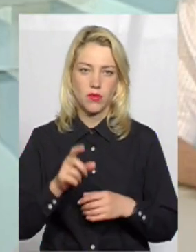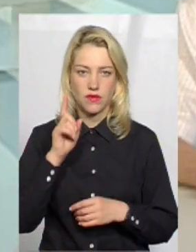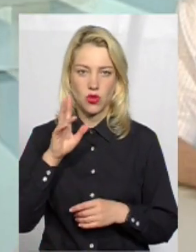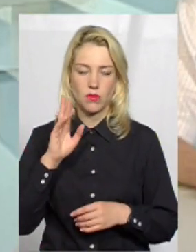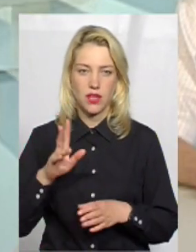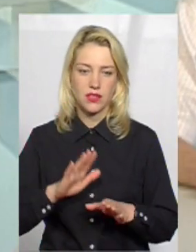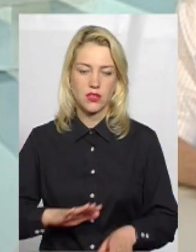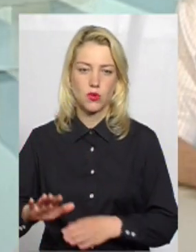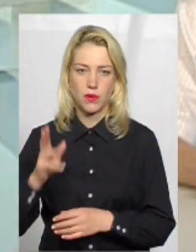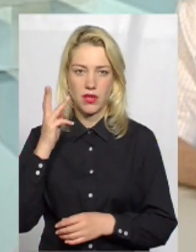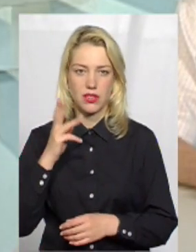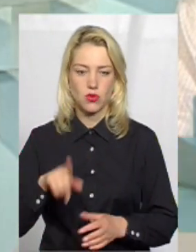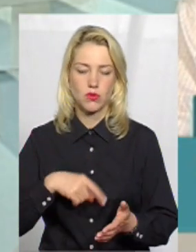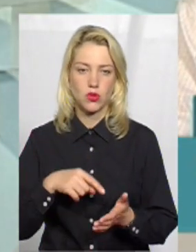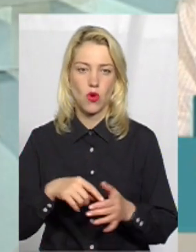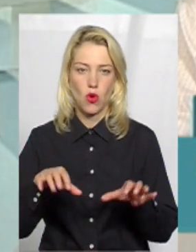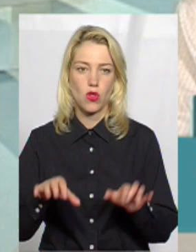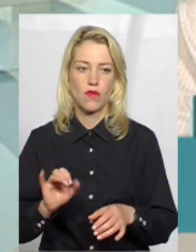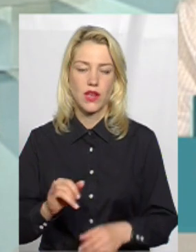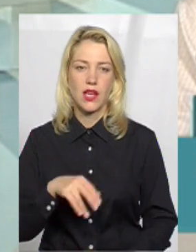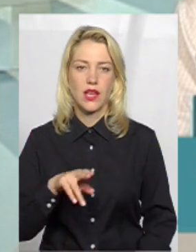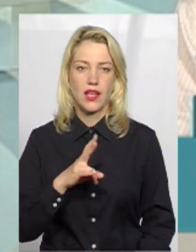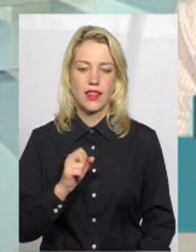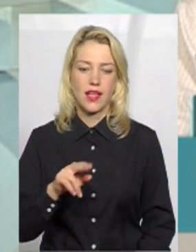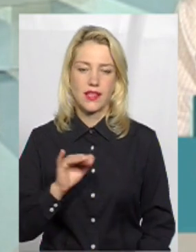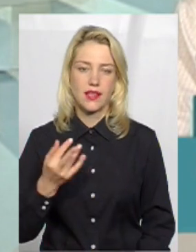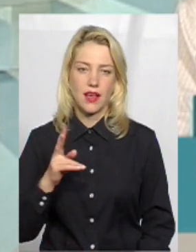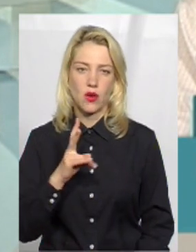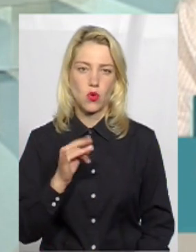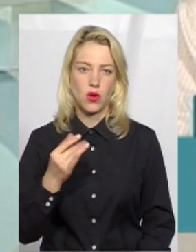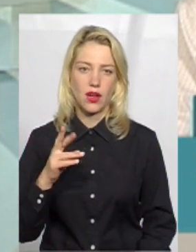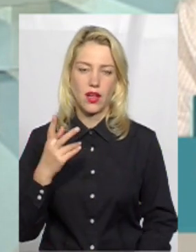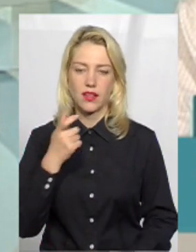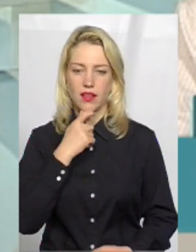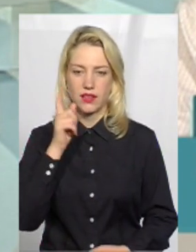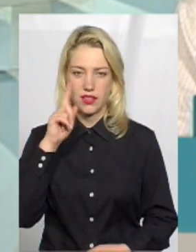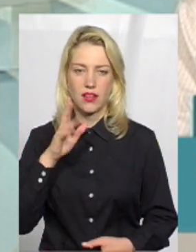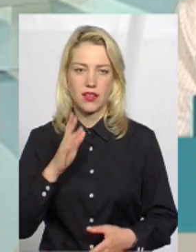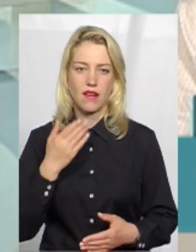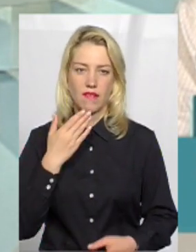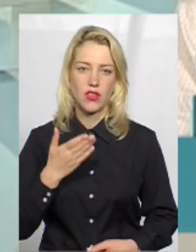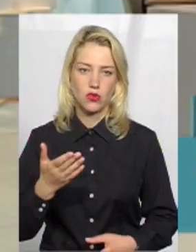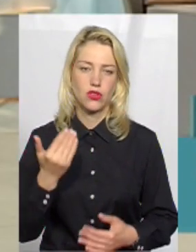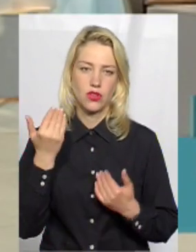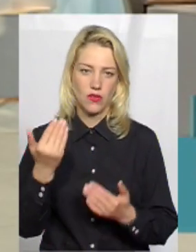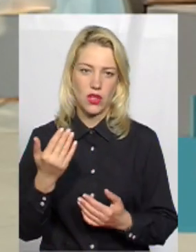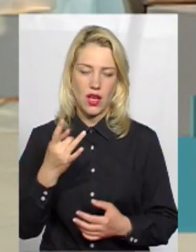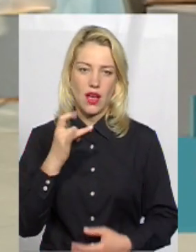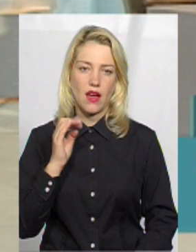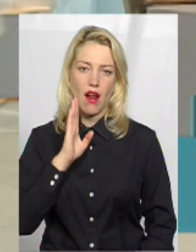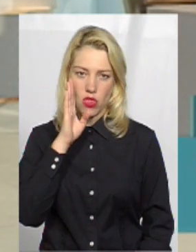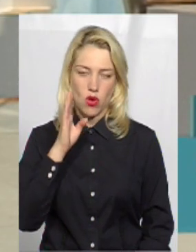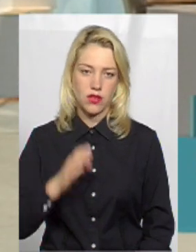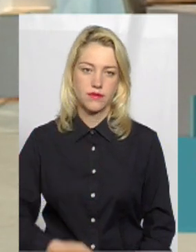заступник Хмельницького міського голови та Надією Куриля, котру глядач знає як ведучу «Твого ранку». Вітаю.